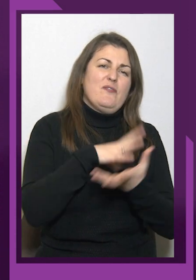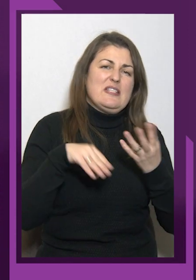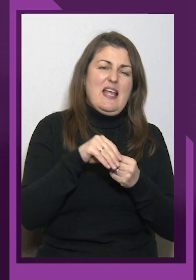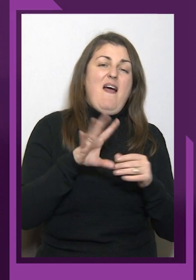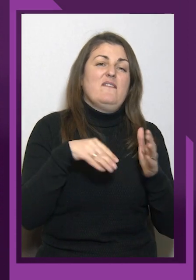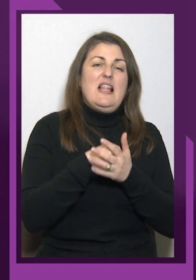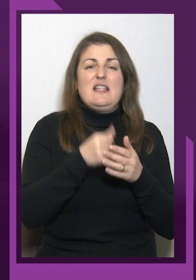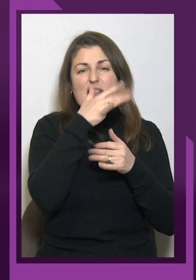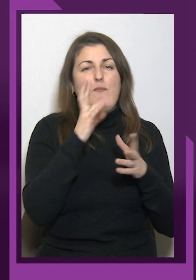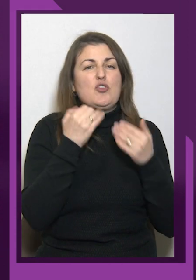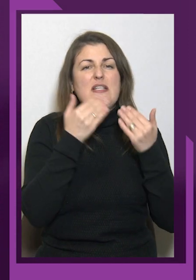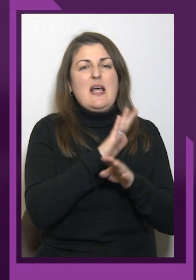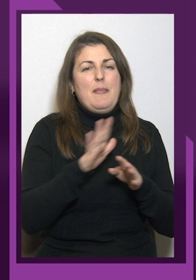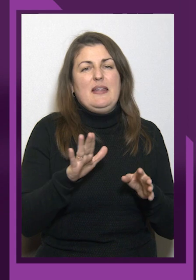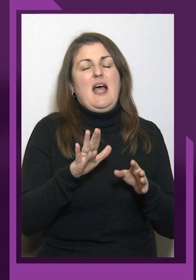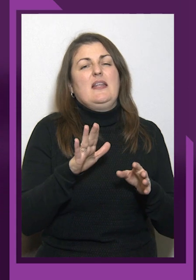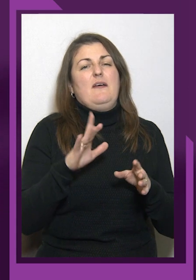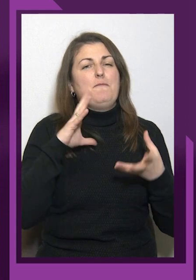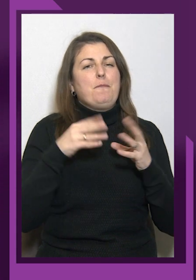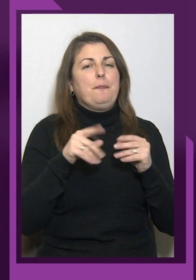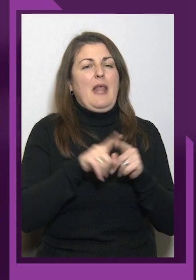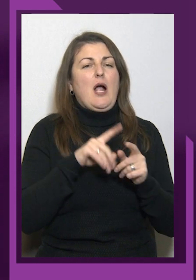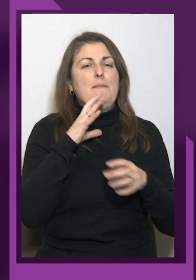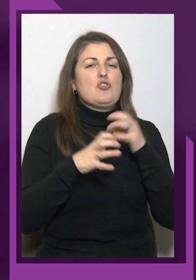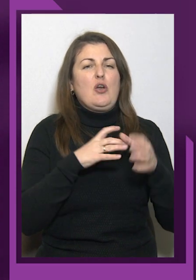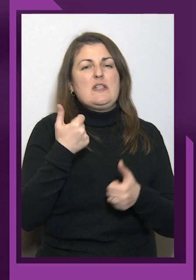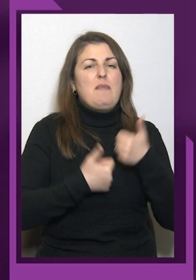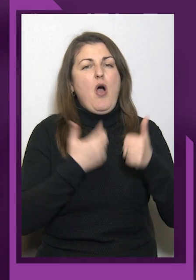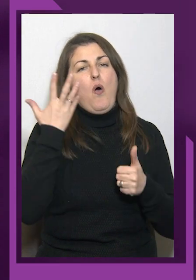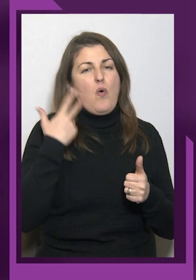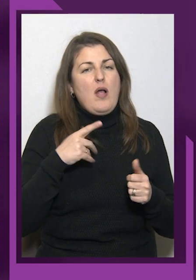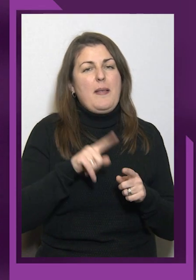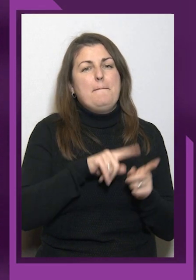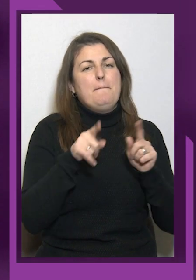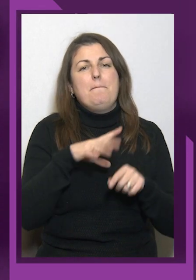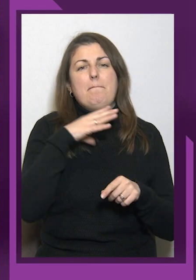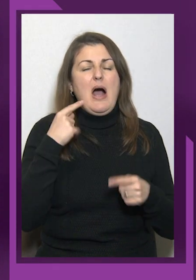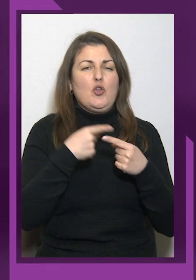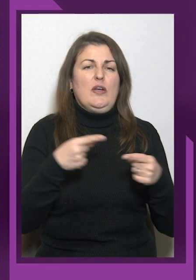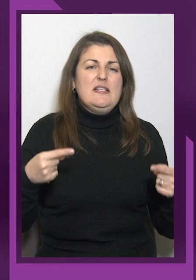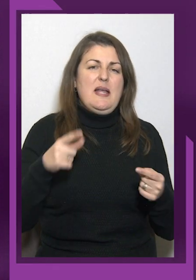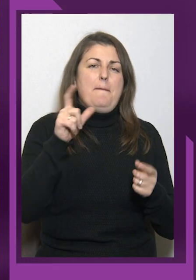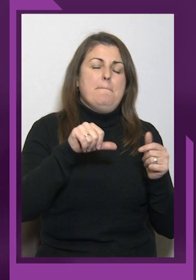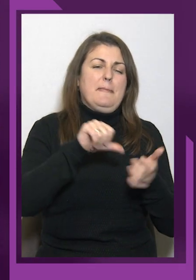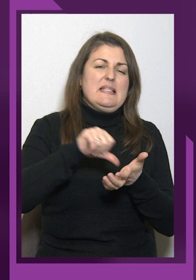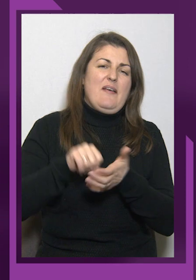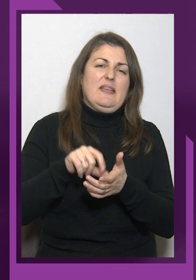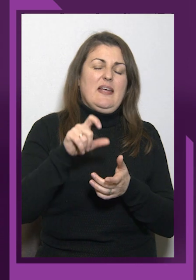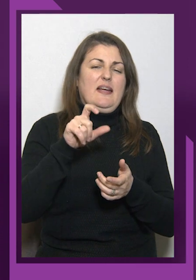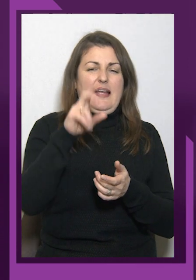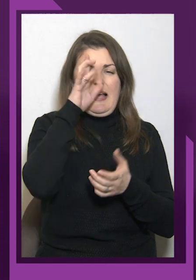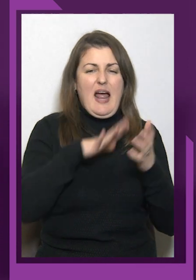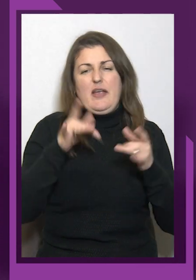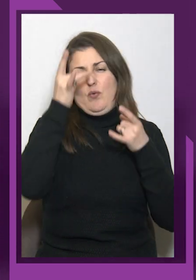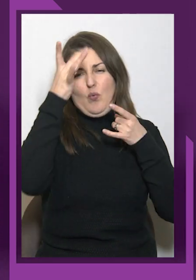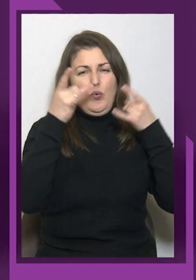змагань, це коли перетинаються багато різних представників країн, так, культур. Грузія, звичайно, дуже